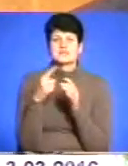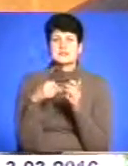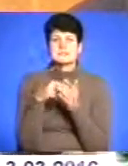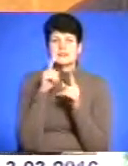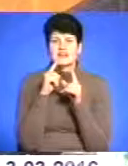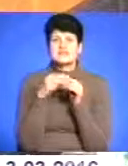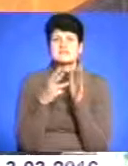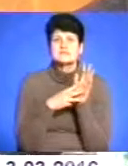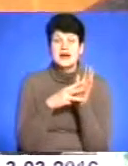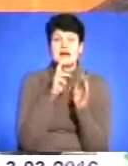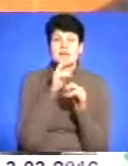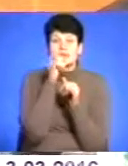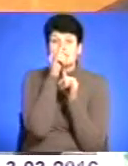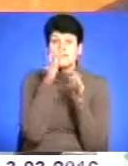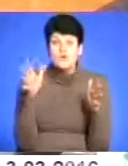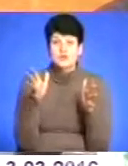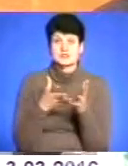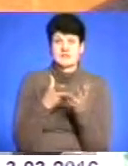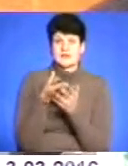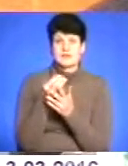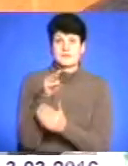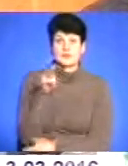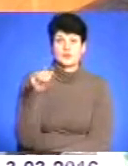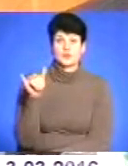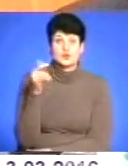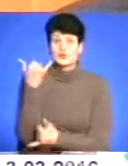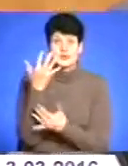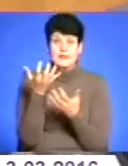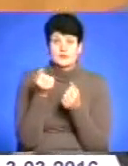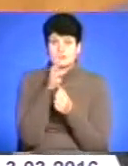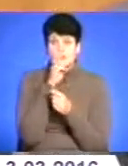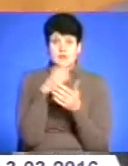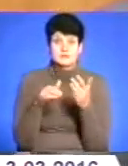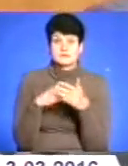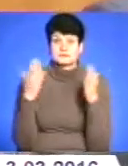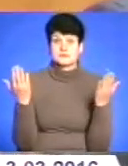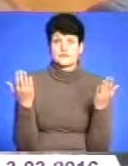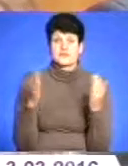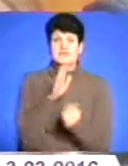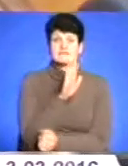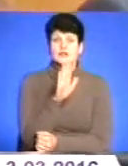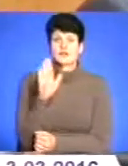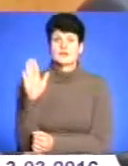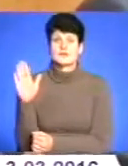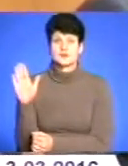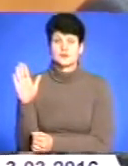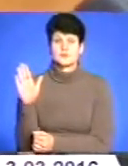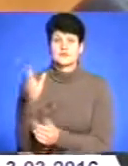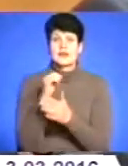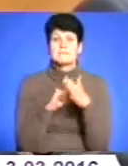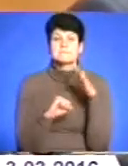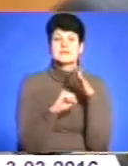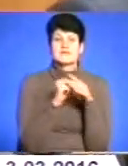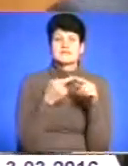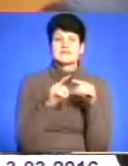А Кременець взагалі не може фінансувати протихосвіту і вони сьогодні не отримують зарплати зовсім». «Віктор Вікторович, на підставах саме цих